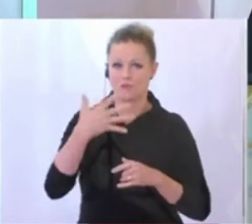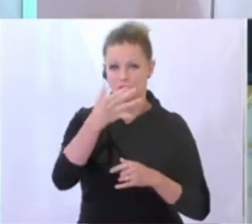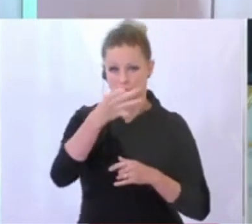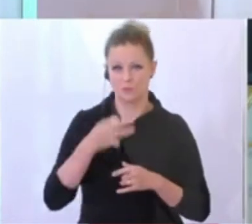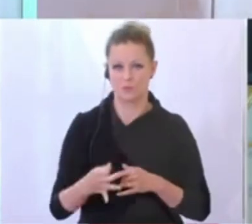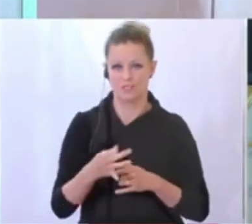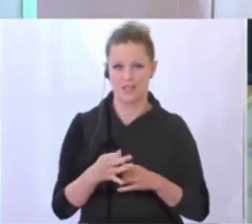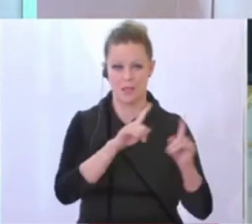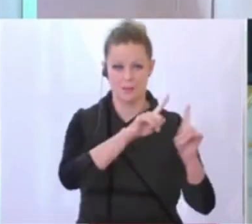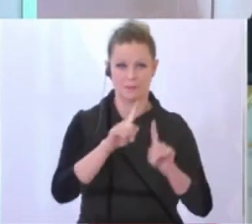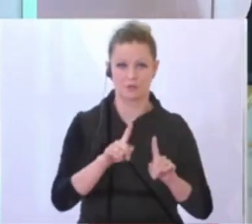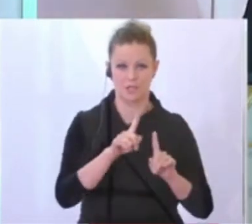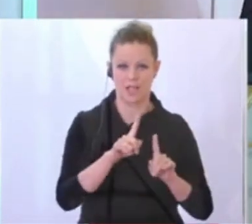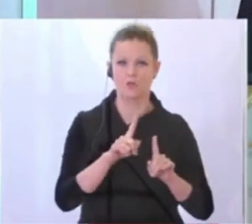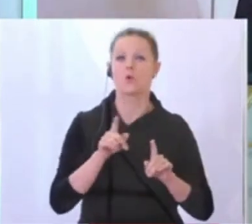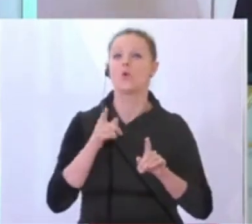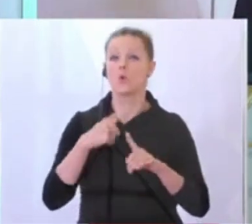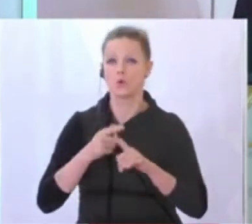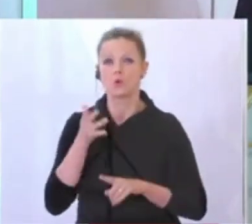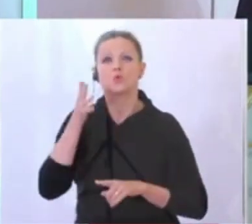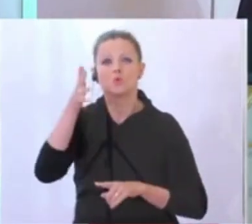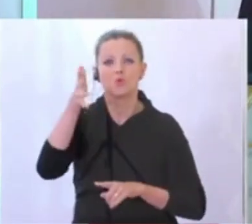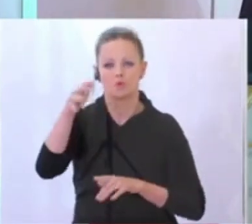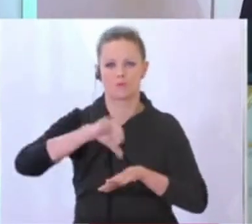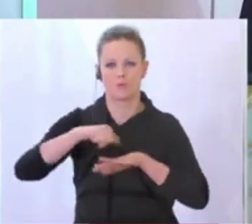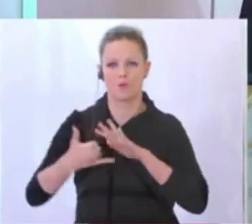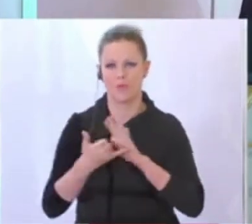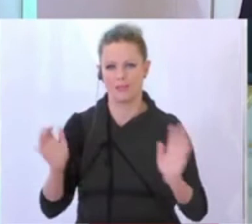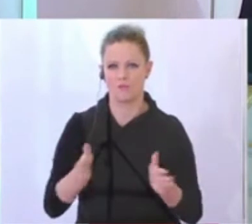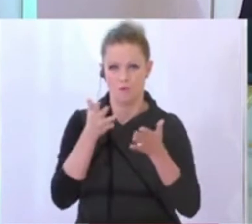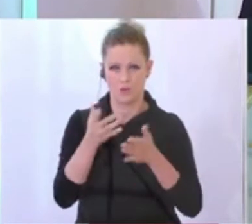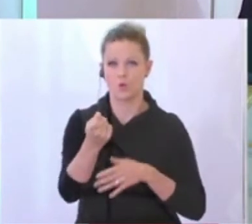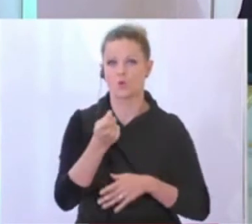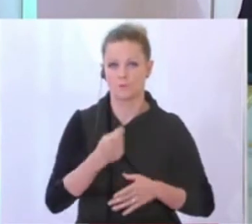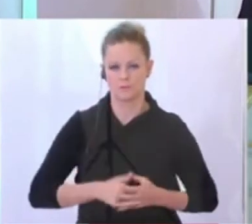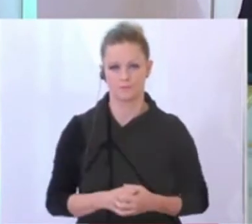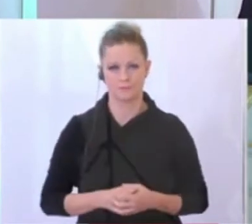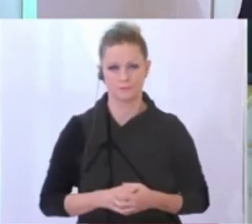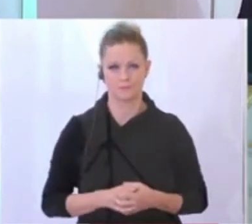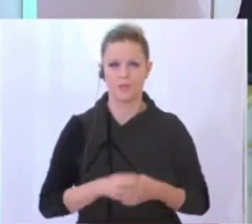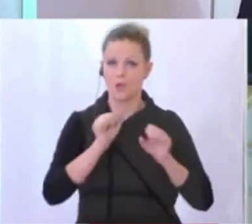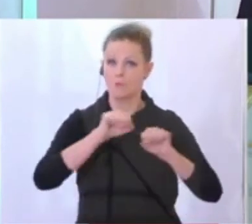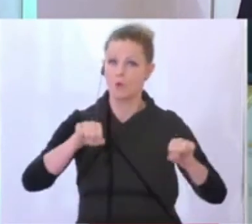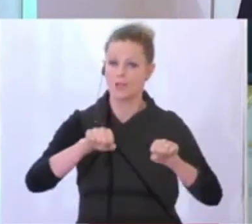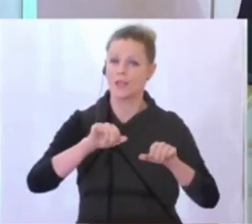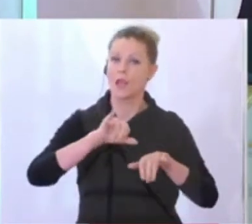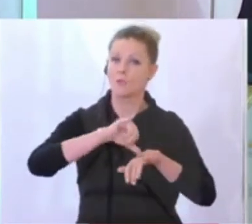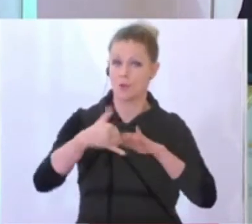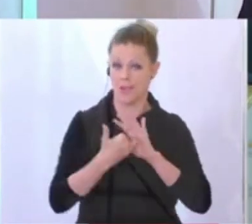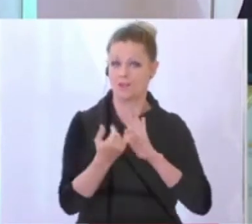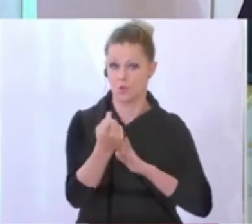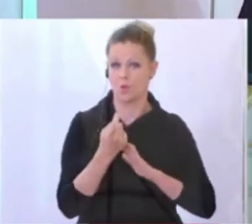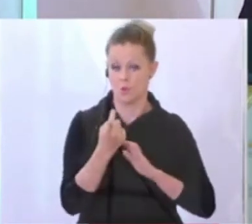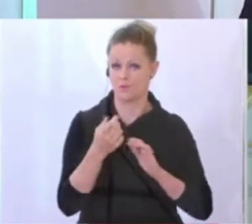einerseits von bestehenden und von zukünftigen Projekten fördern. Die möglichen Projekte, die gefördert werden,